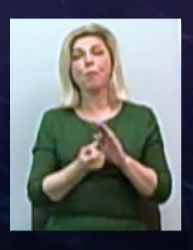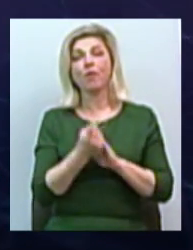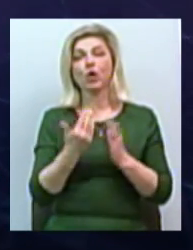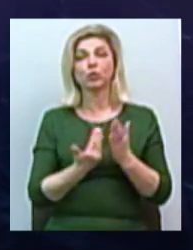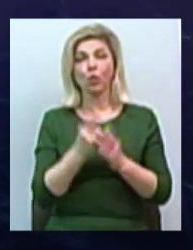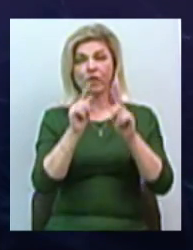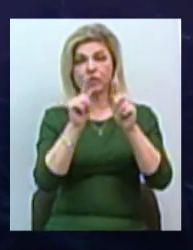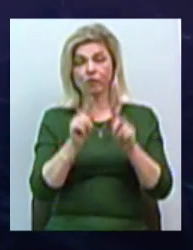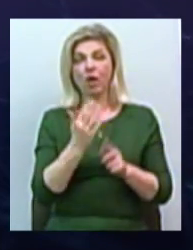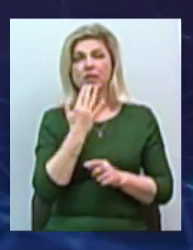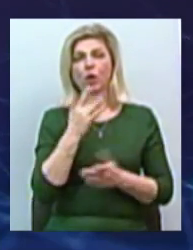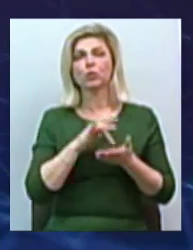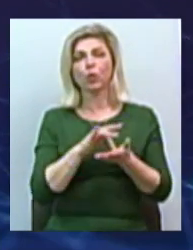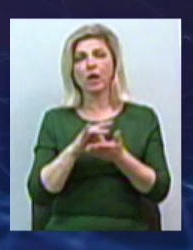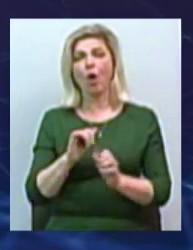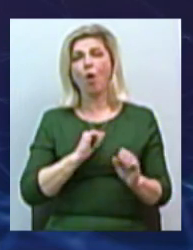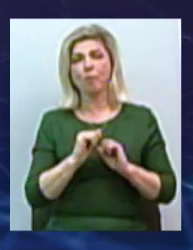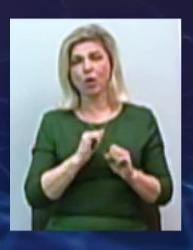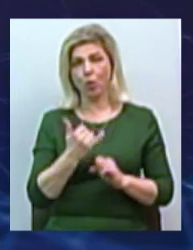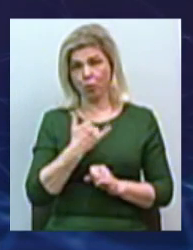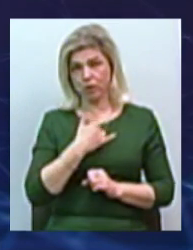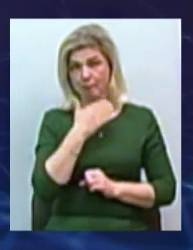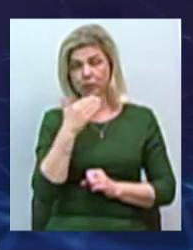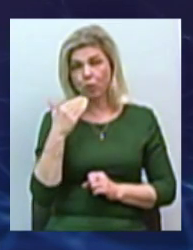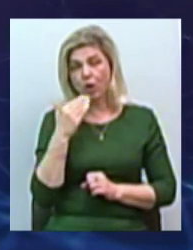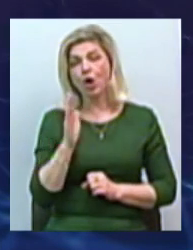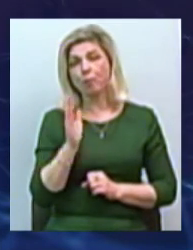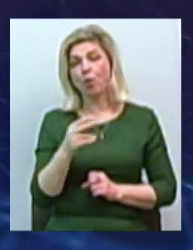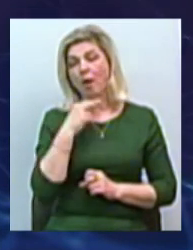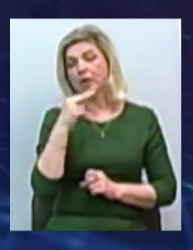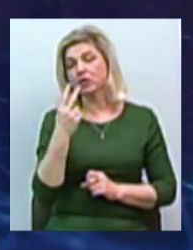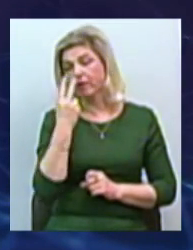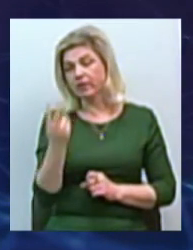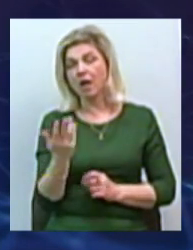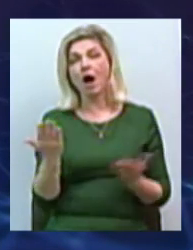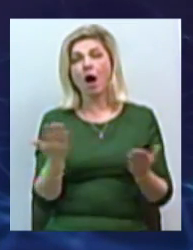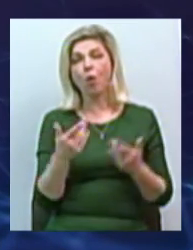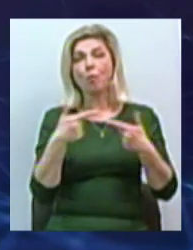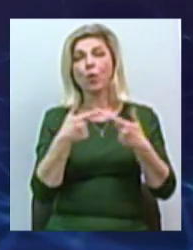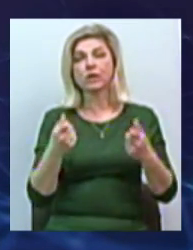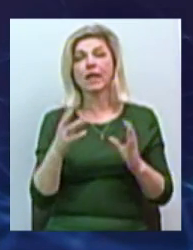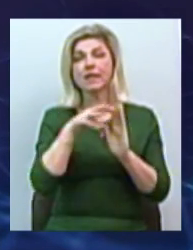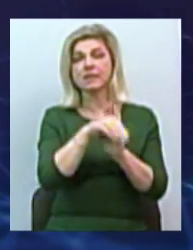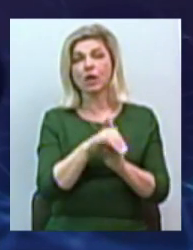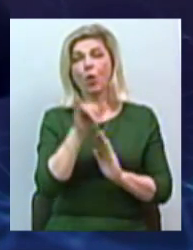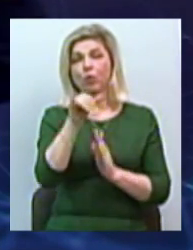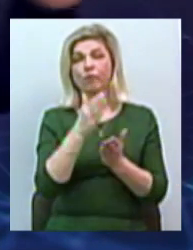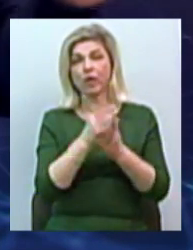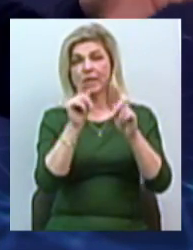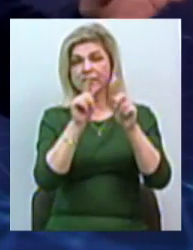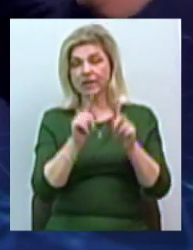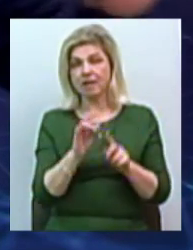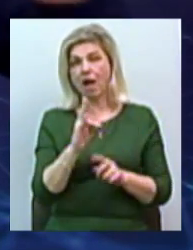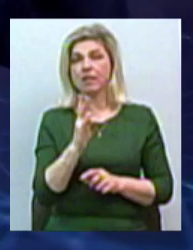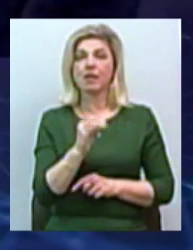Іностранні туристы, командирівочніх, від у нас їх багато, вони будуть обращати внимание, в якому отелі селиться, тому що у нього є зв'язка, а не якого